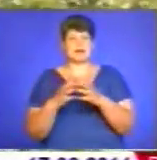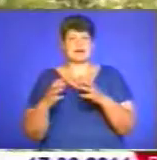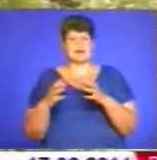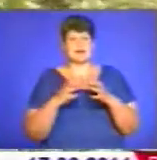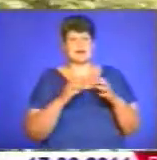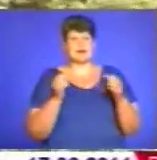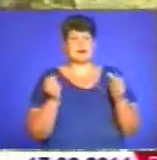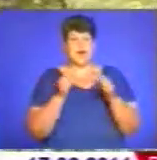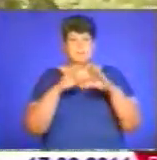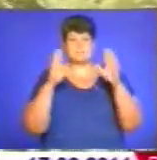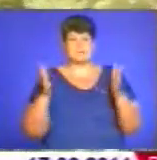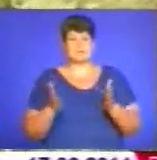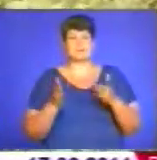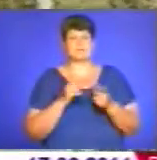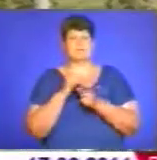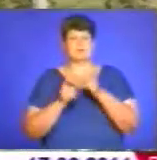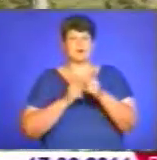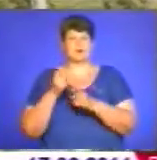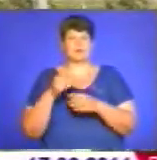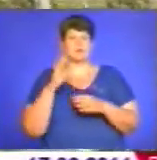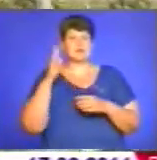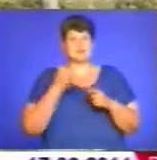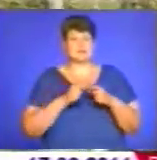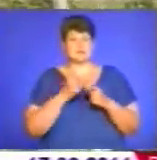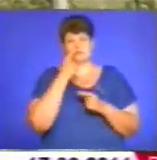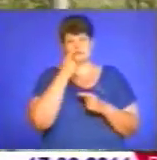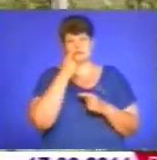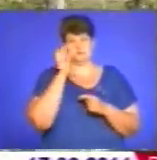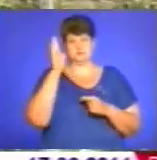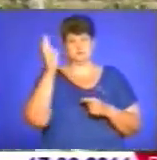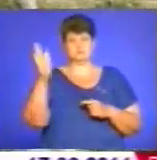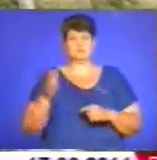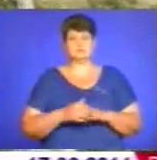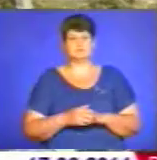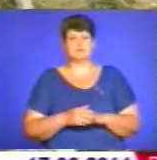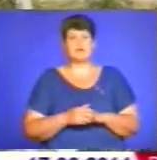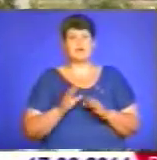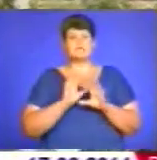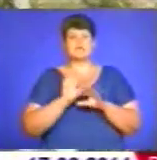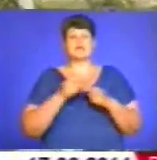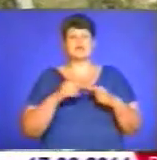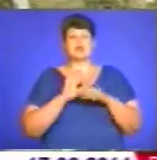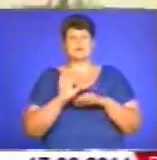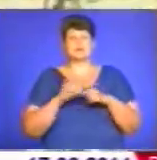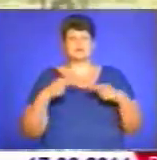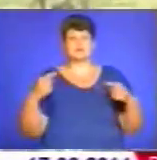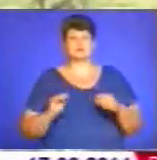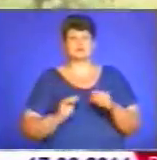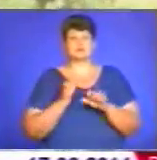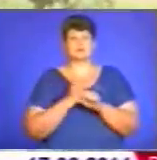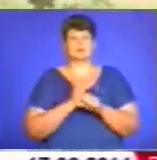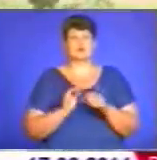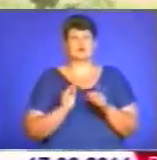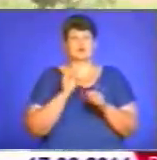переробки продукції – усе це у недалекій перспективі, запевняє Петро Гац. Виробництво не лише створить додаткові робочі